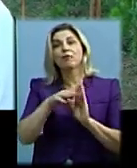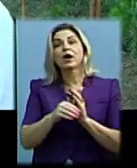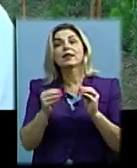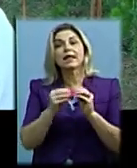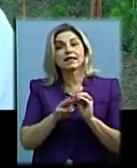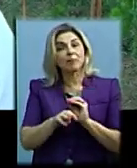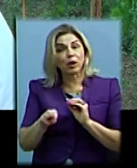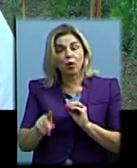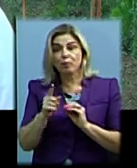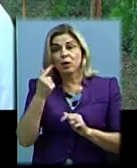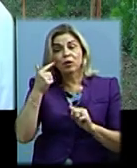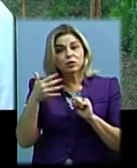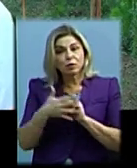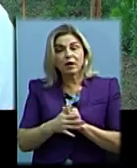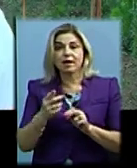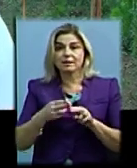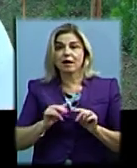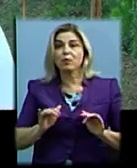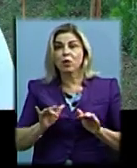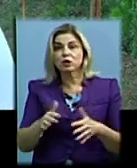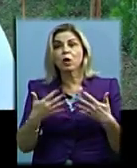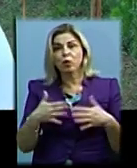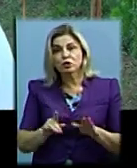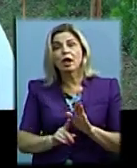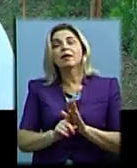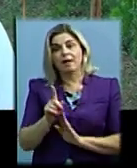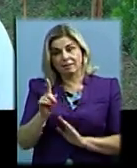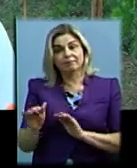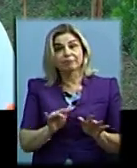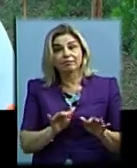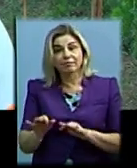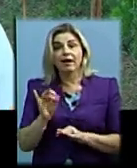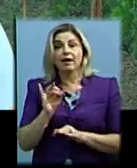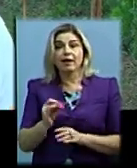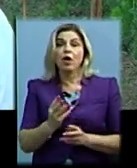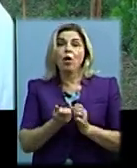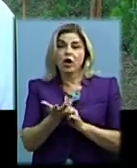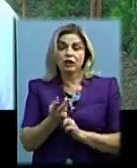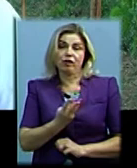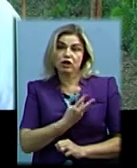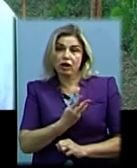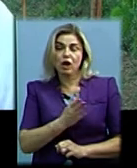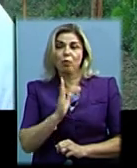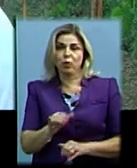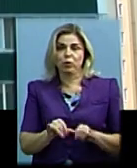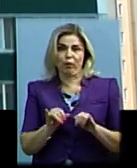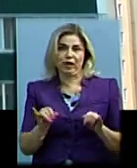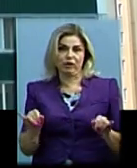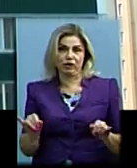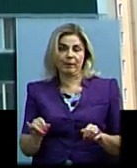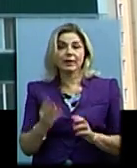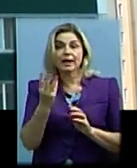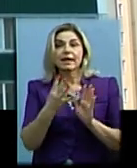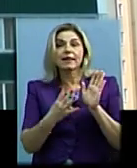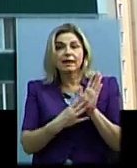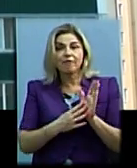мільйонів, тому що розуміємо, що цей процес вже ми зрушили з мертвої точки, і кількість бажаючих буде тільки збільшуватися. 39